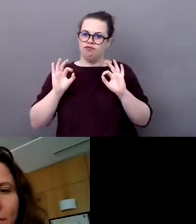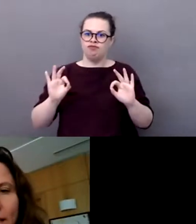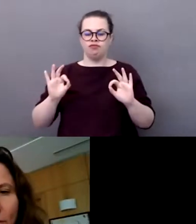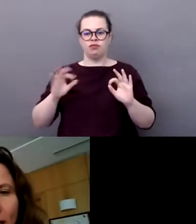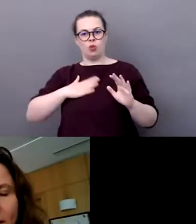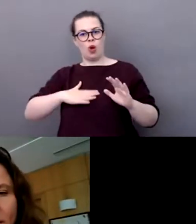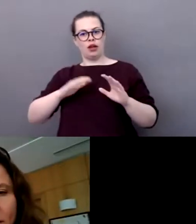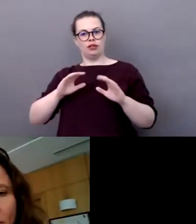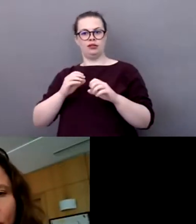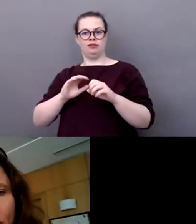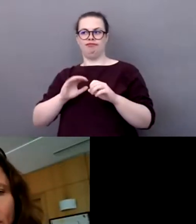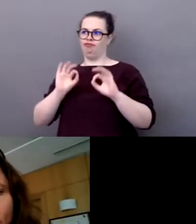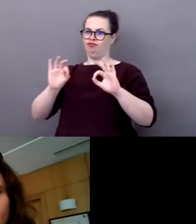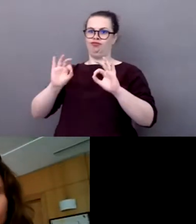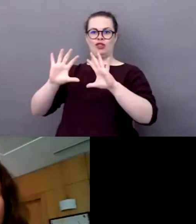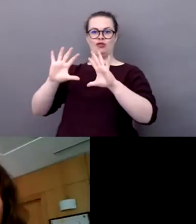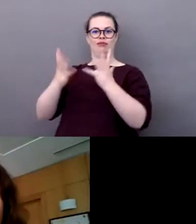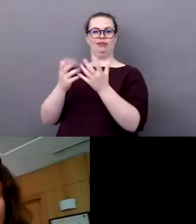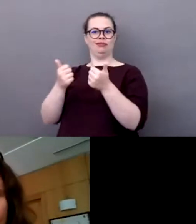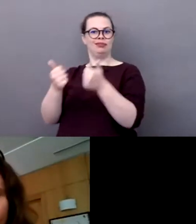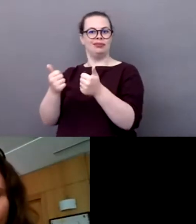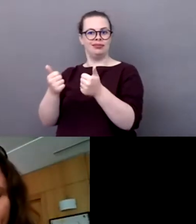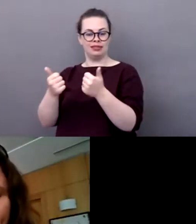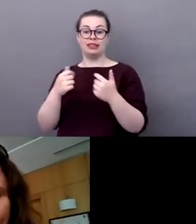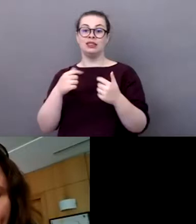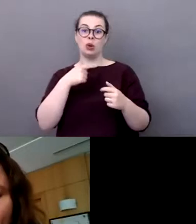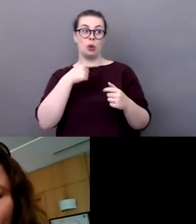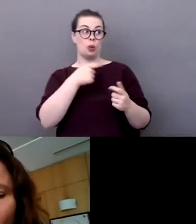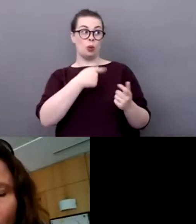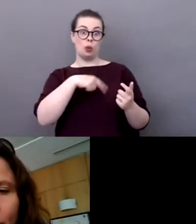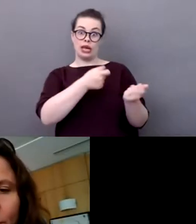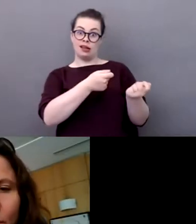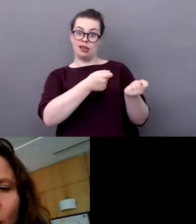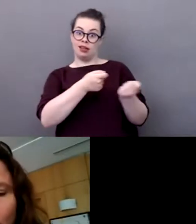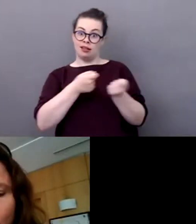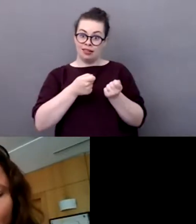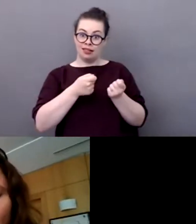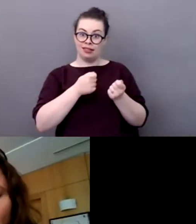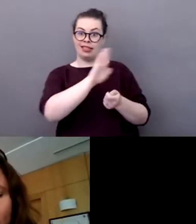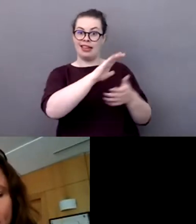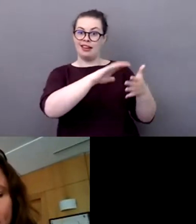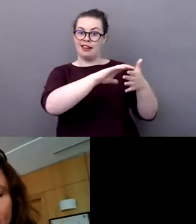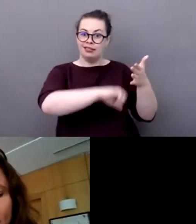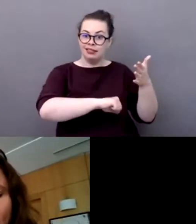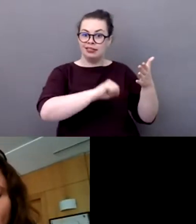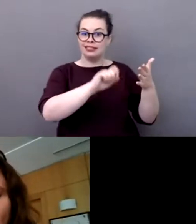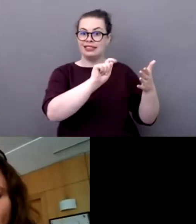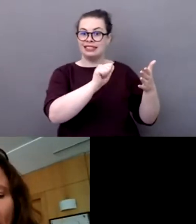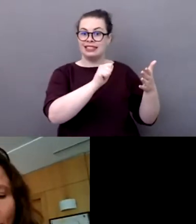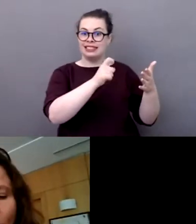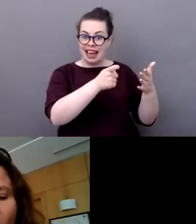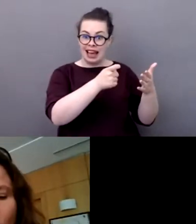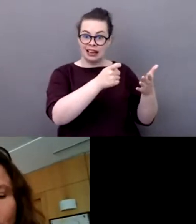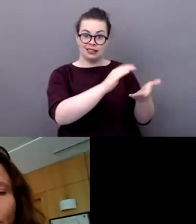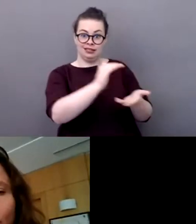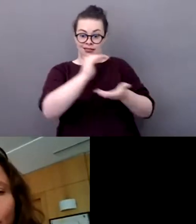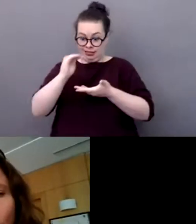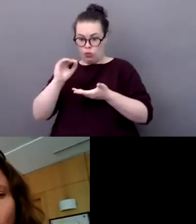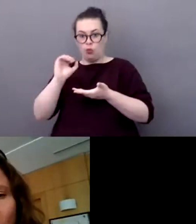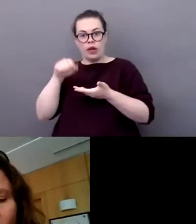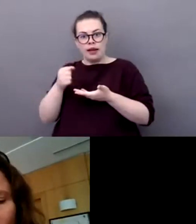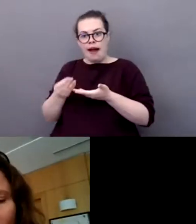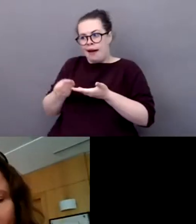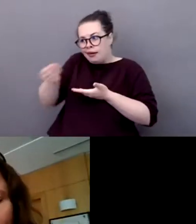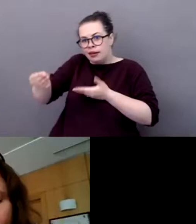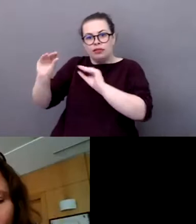ministères mettent en place, celui de l'éducation nationale et des sports. Pour moi, le sport, c'est à la fois un outil pour se